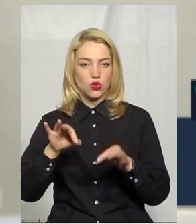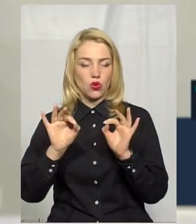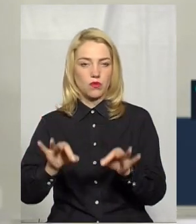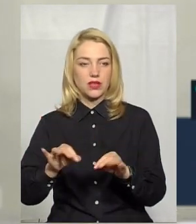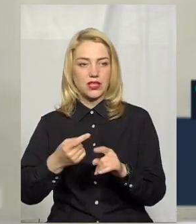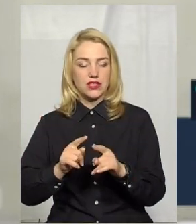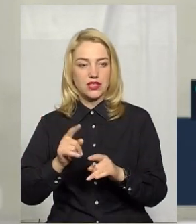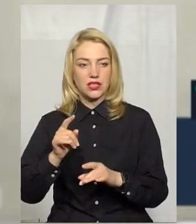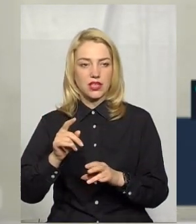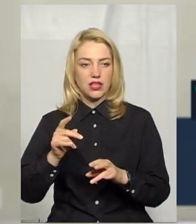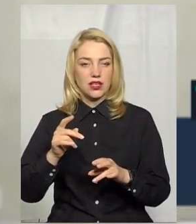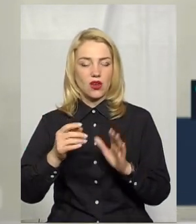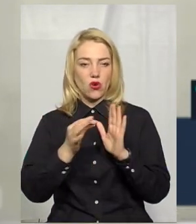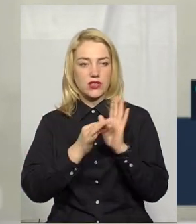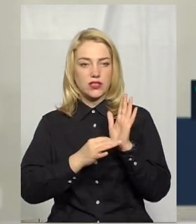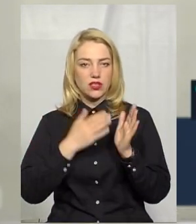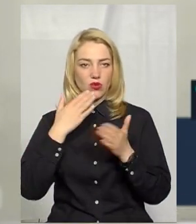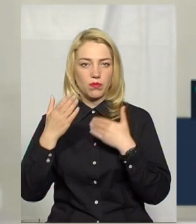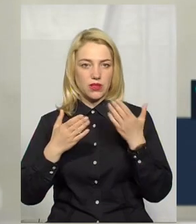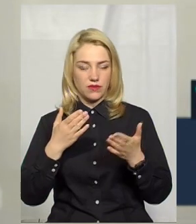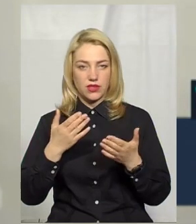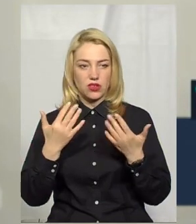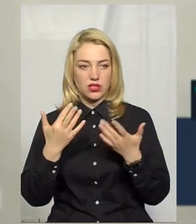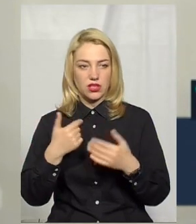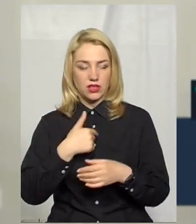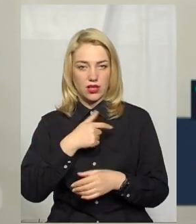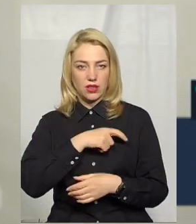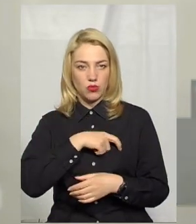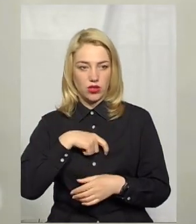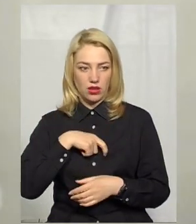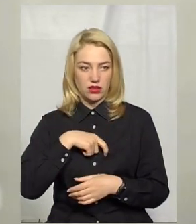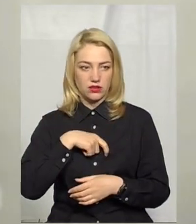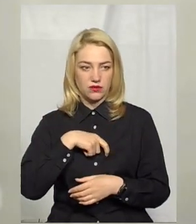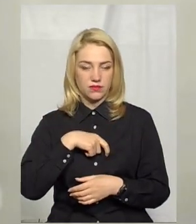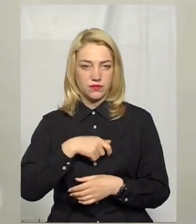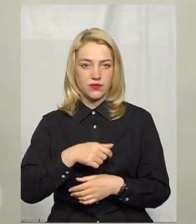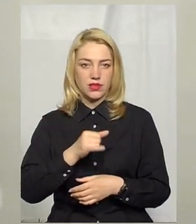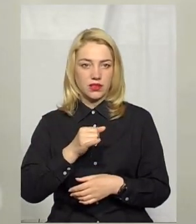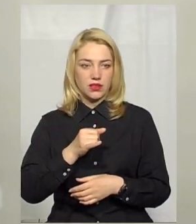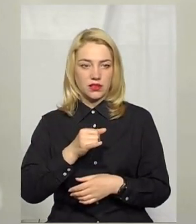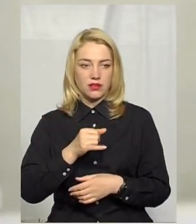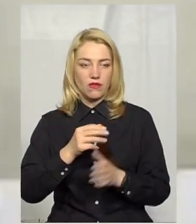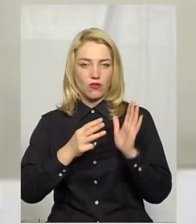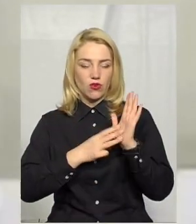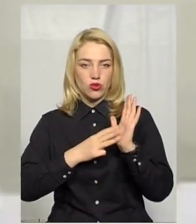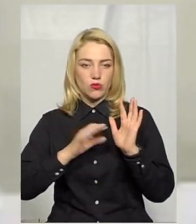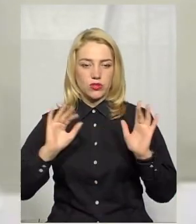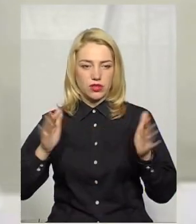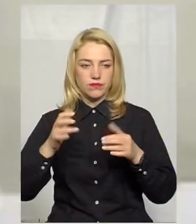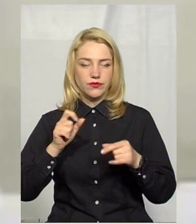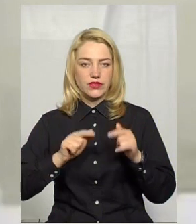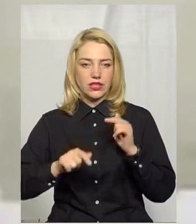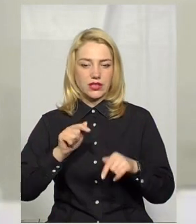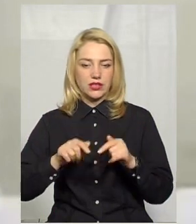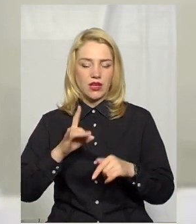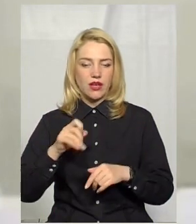'єктивності доцільних опитувань Я як депутат Ви власне скликання Як секретар ради